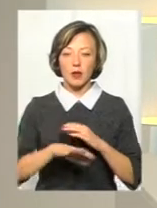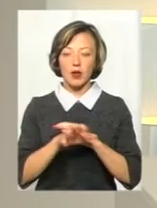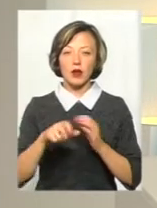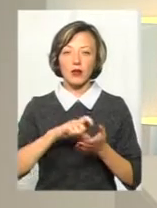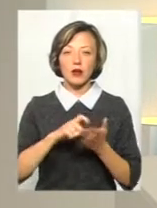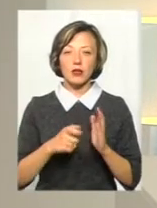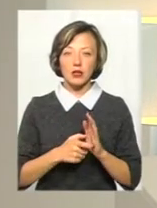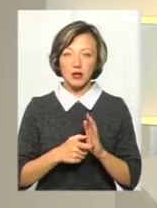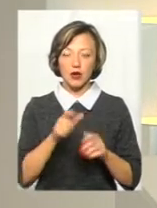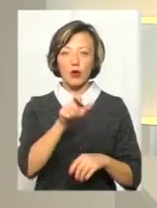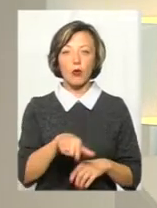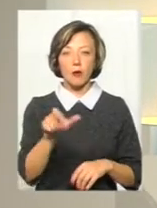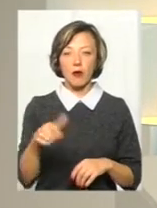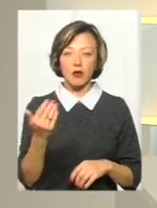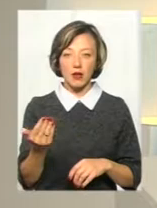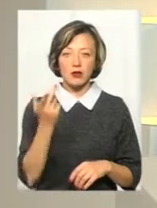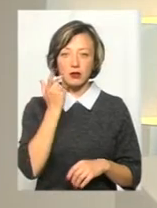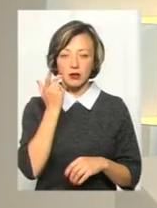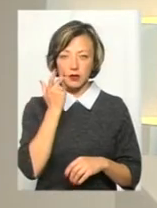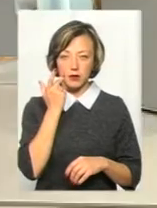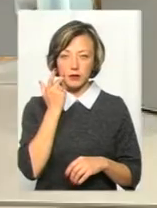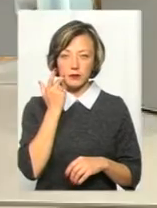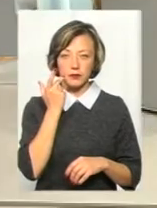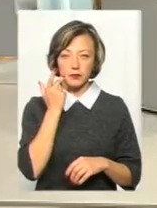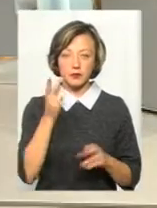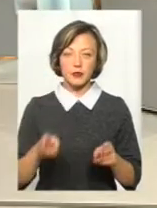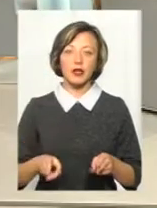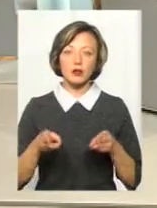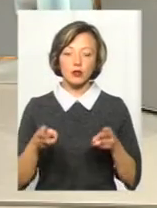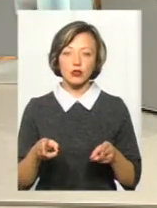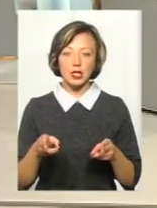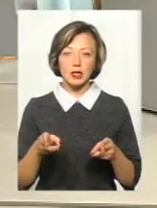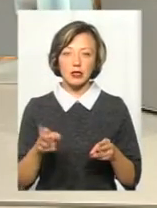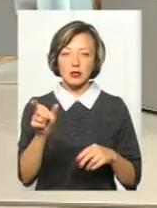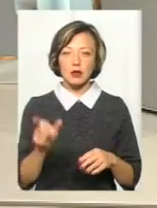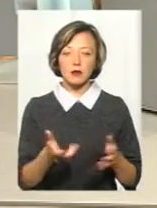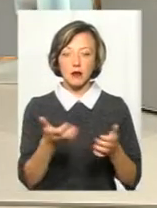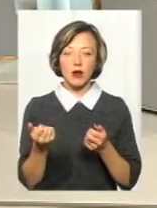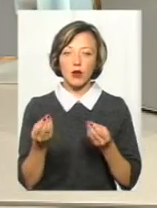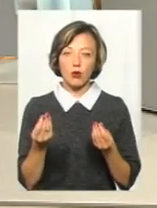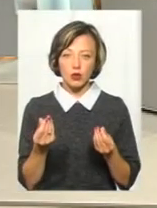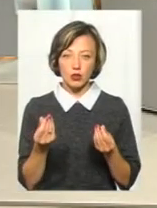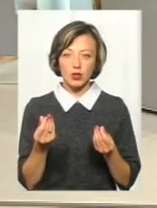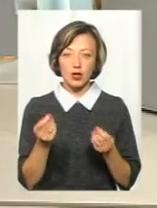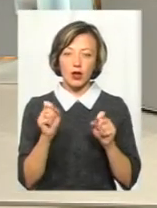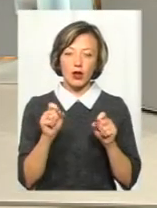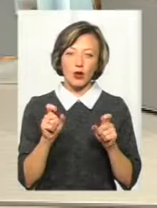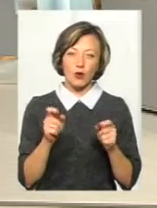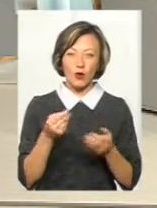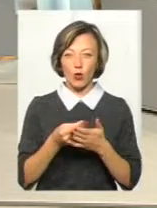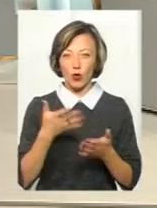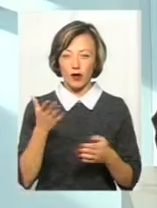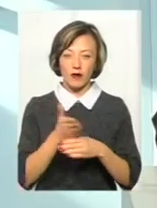квартири, помешкання громадян, як правило, злочинець бере гроші, ювелірні вироби